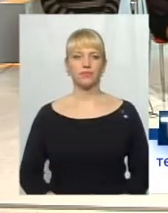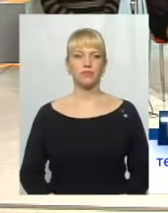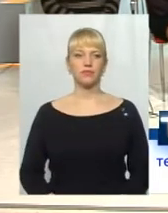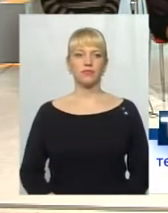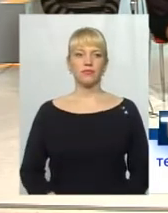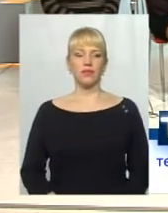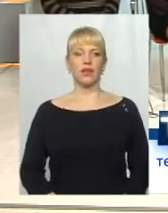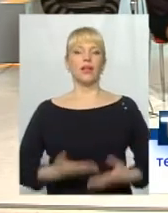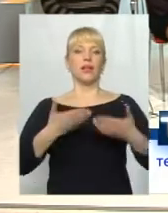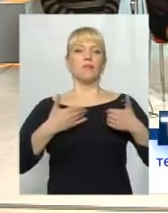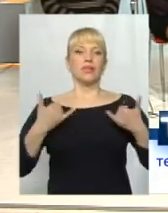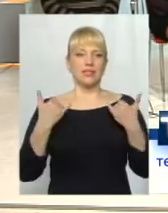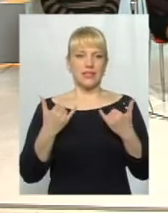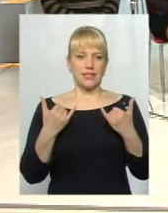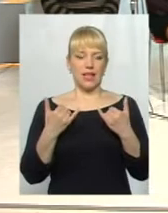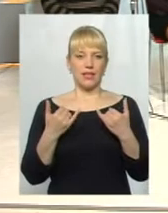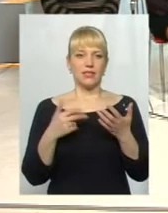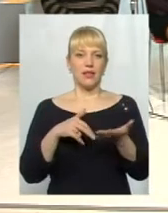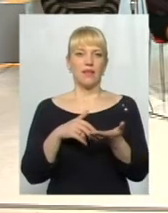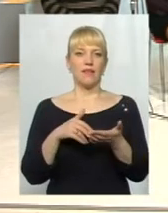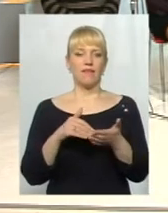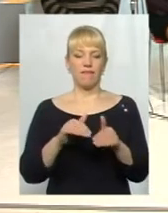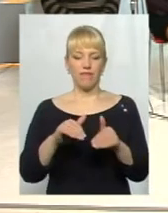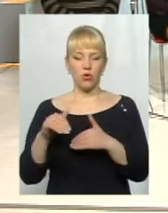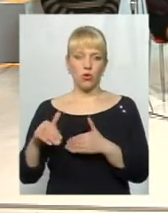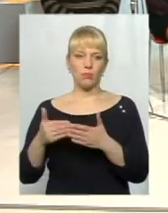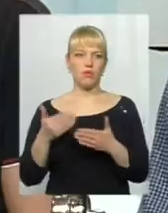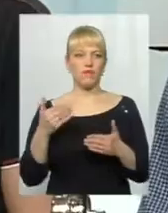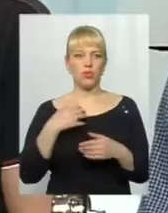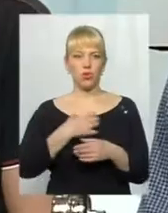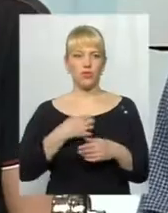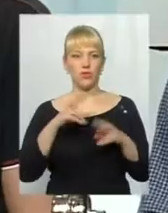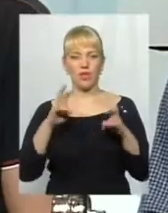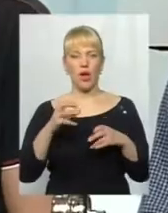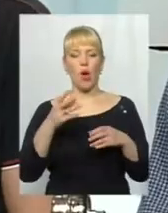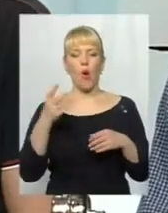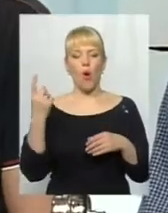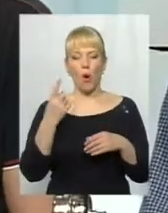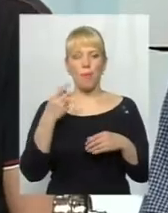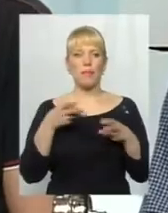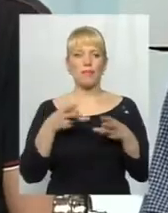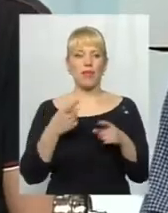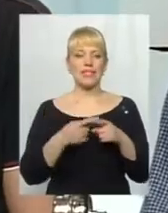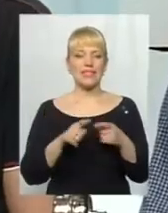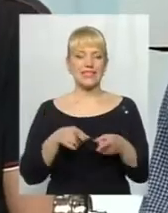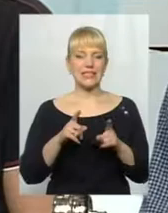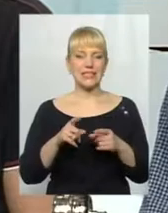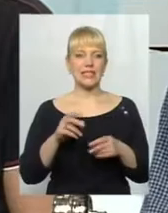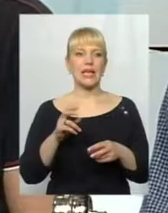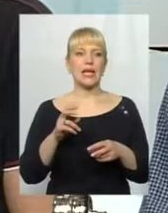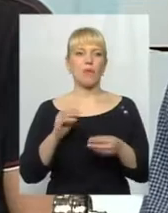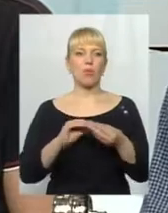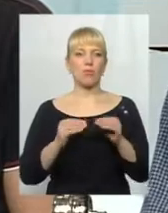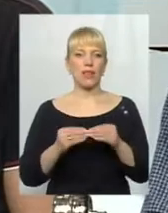Ми зараз таки знову відходимо від основної теми. Пліди, облпавло. Це дійсно проблемне підприємство для